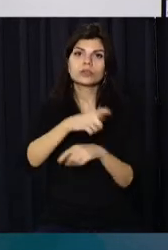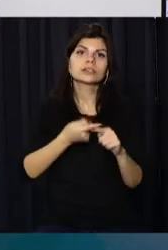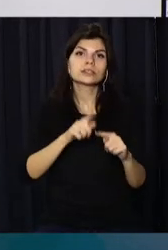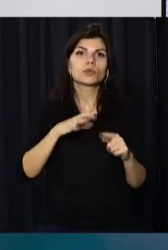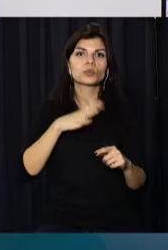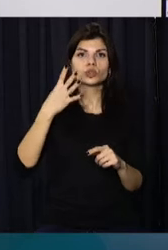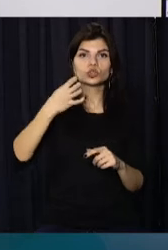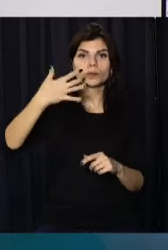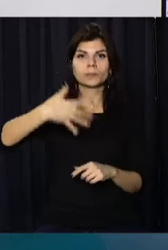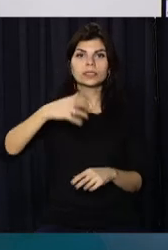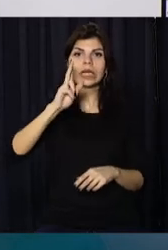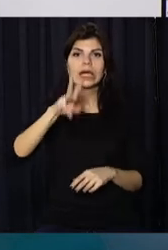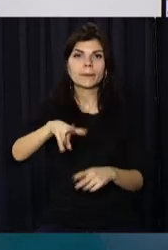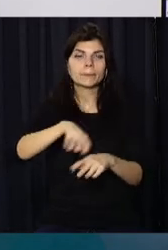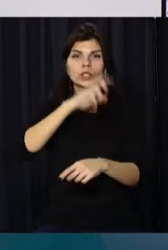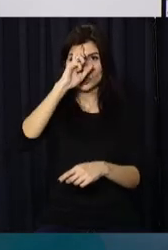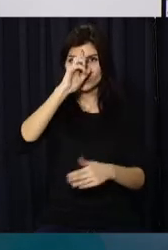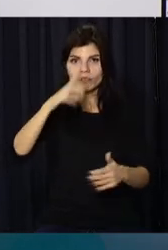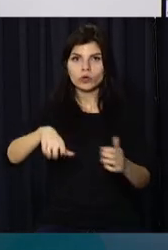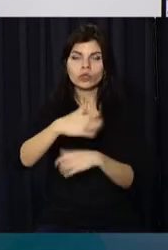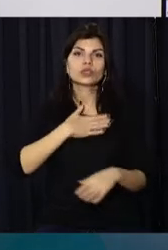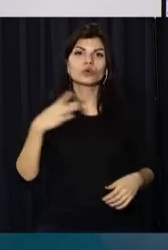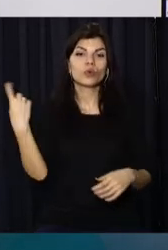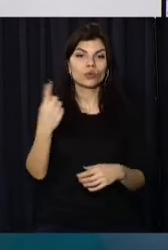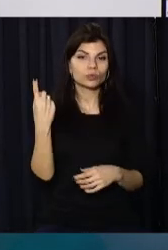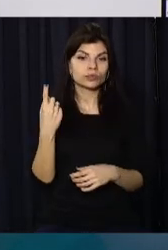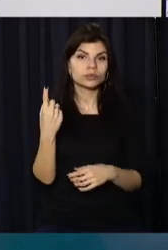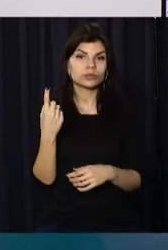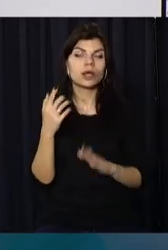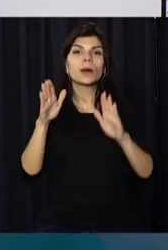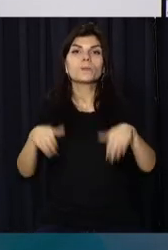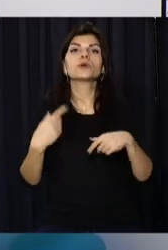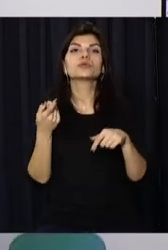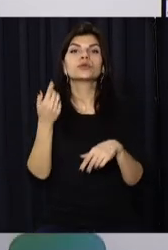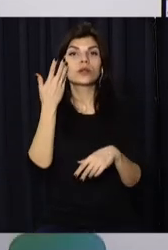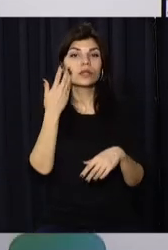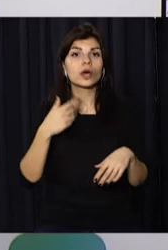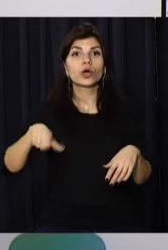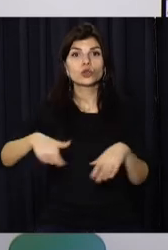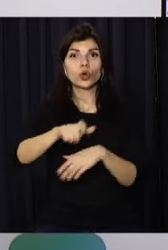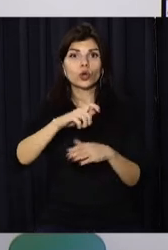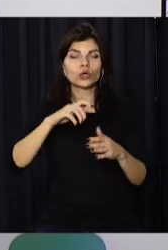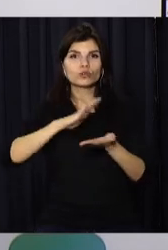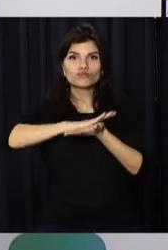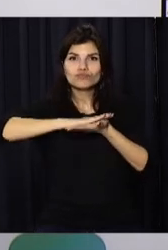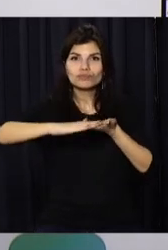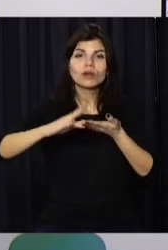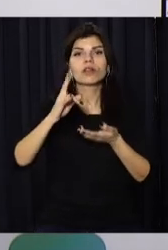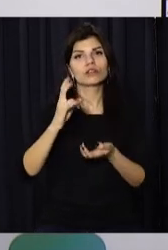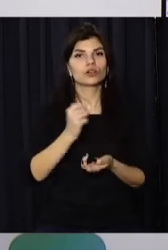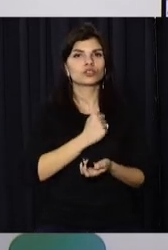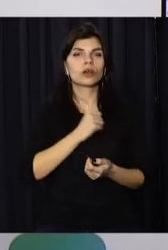було 450 кілометрів державних доріг нашої області. Після того, як якість доріг підвищується, на жаль,